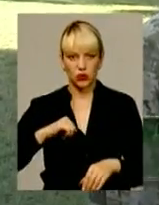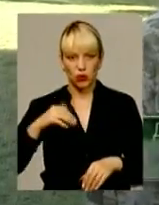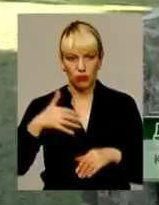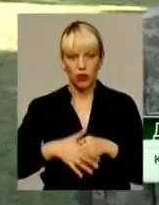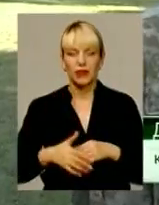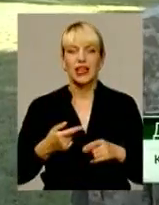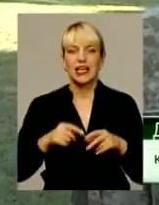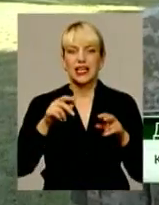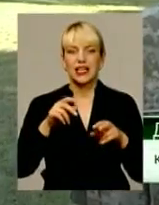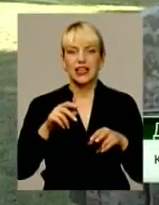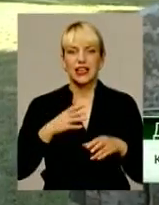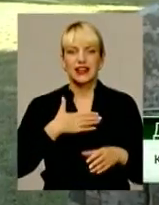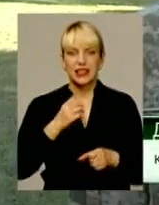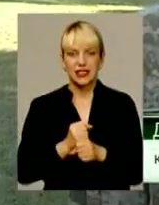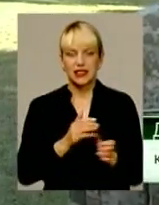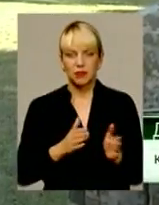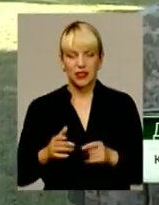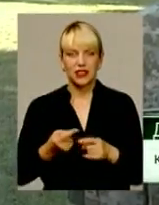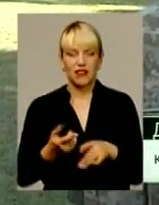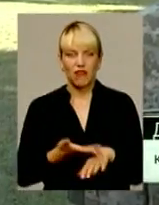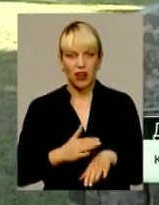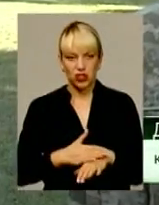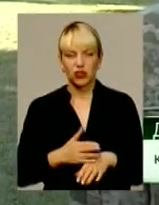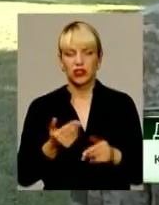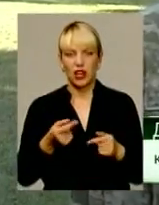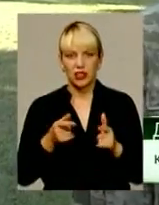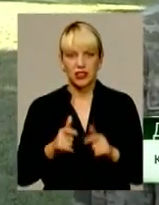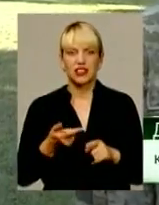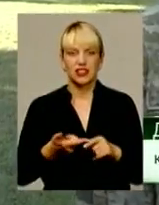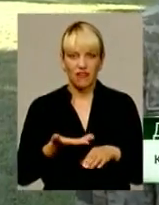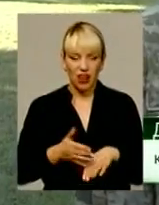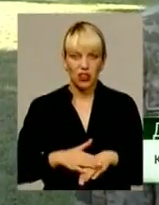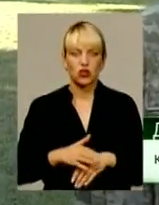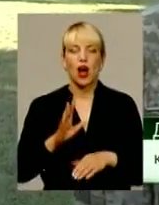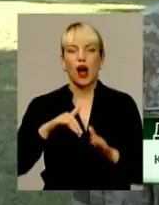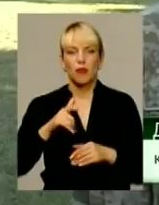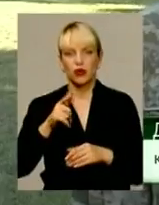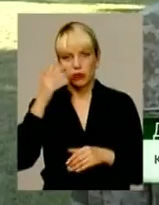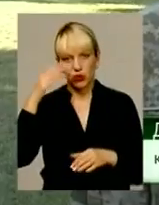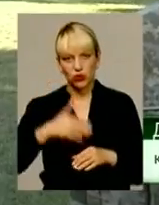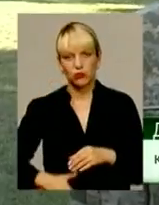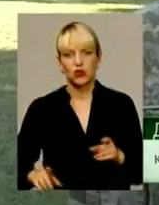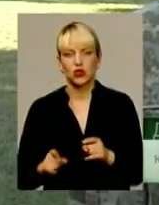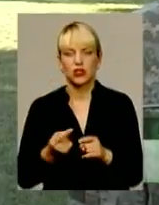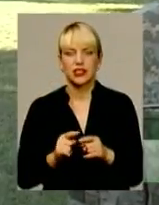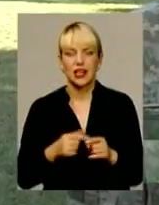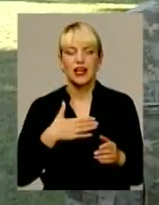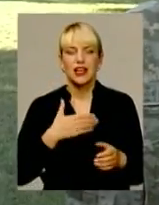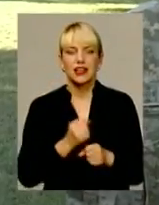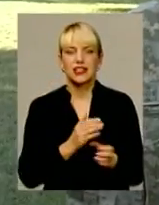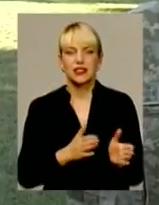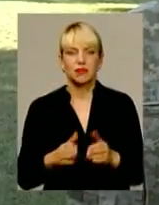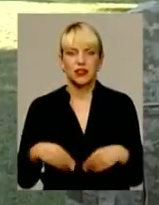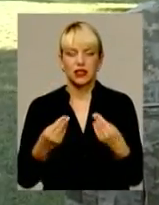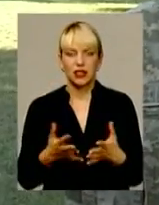згідна, це важко, але це важко на початку. Потім ти розумієш, що дисципліна дає тобі